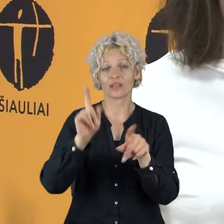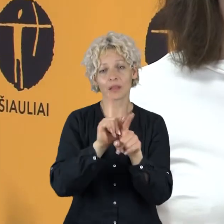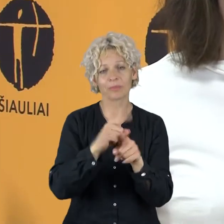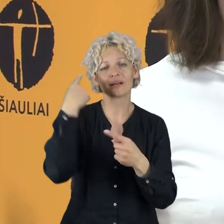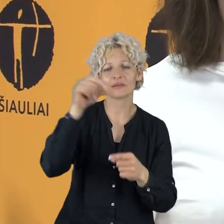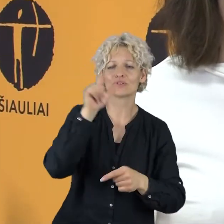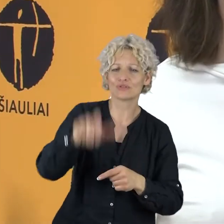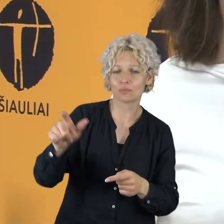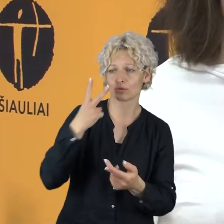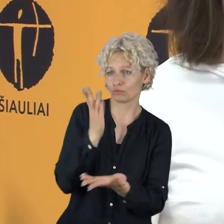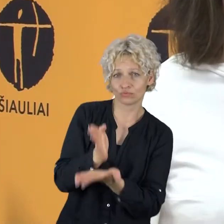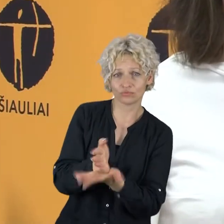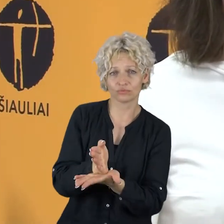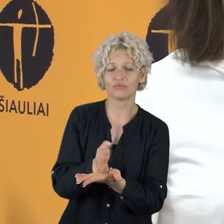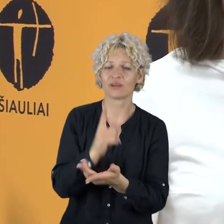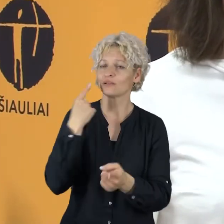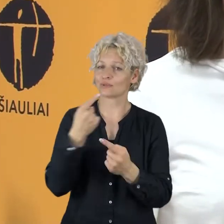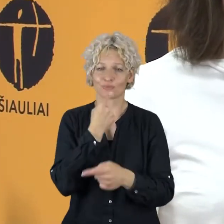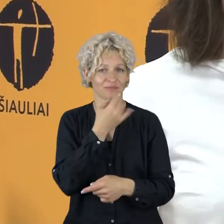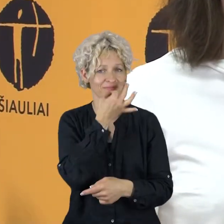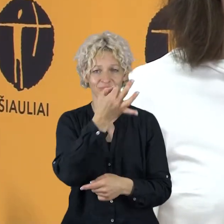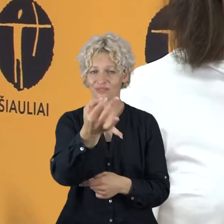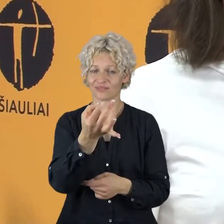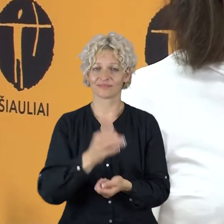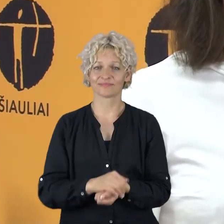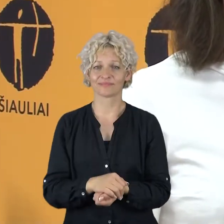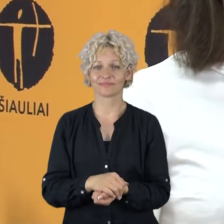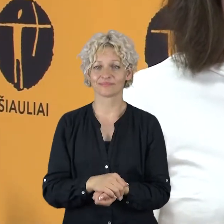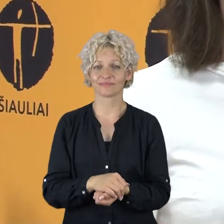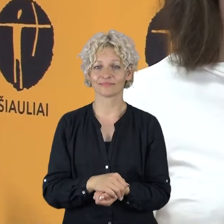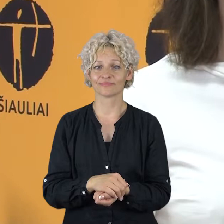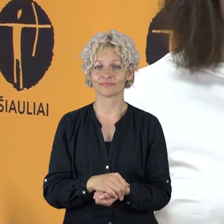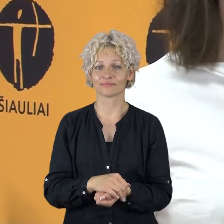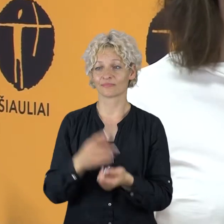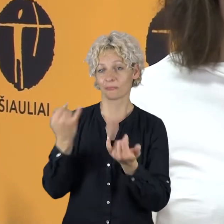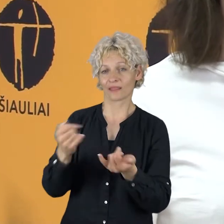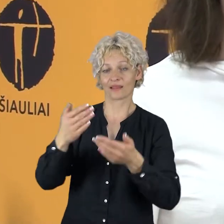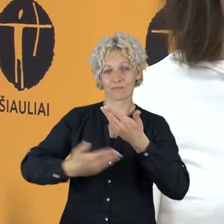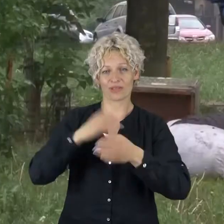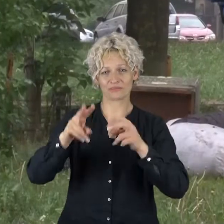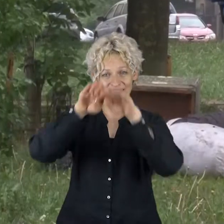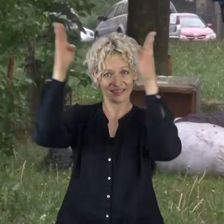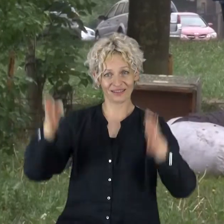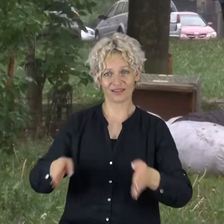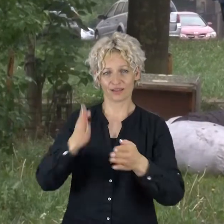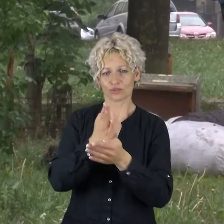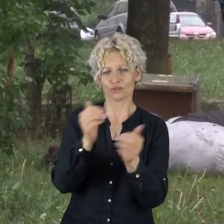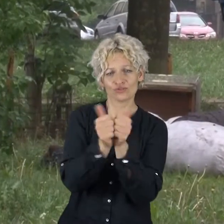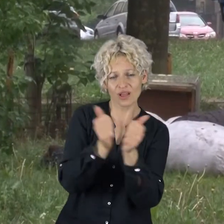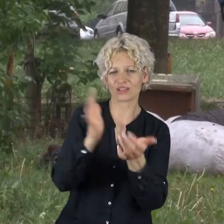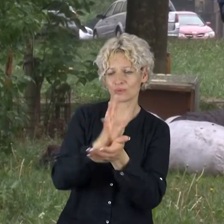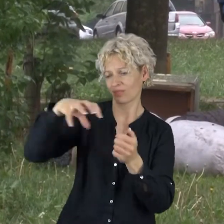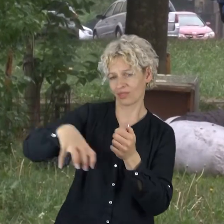Žiūrėsime, kiek jo naudojasi žmonės, nes dabar naujienai ir sunku pasakyti, kokio dažnumo reikia. Konteineriai buvo